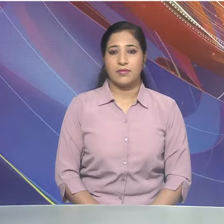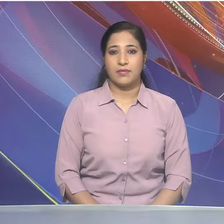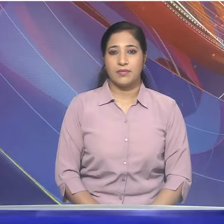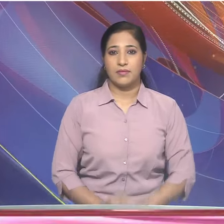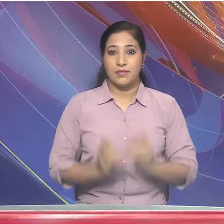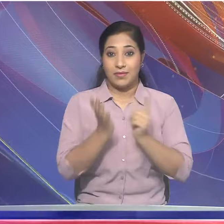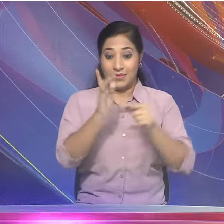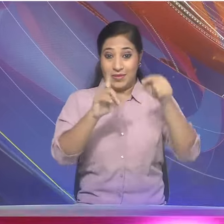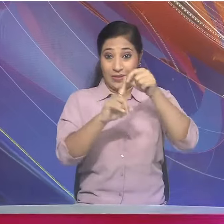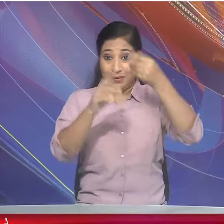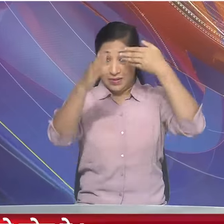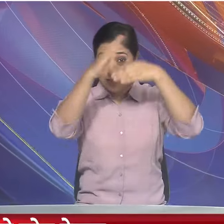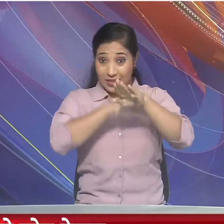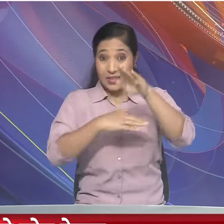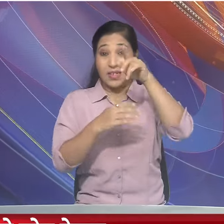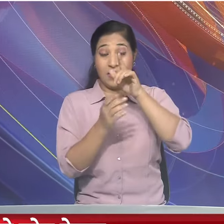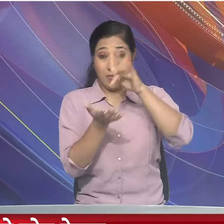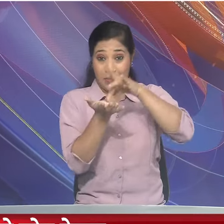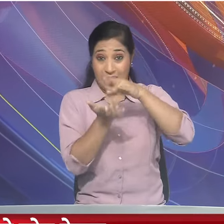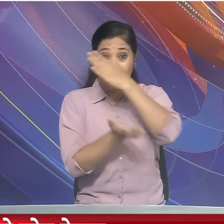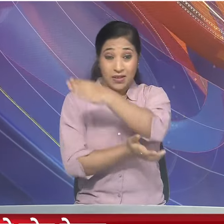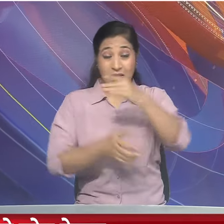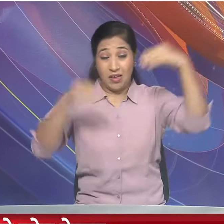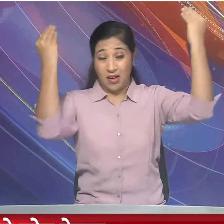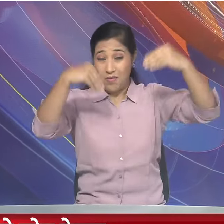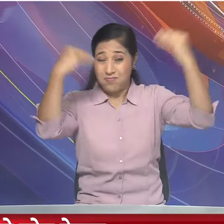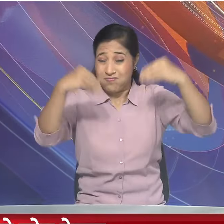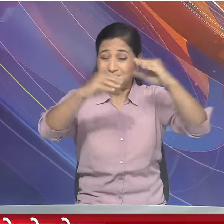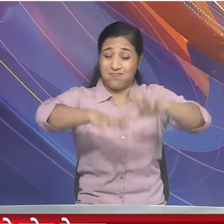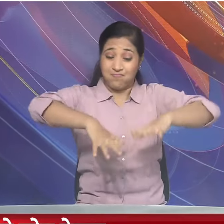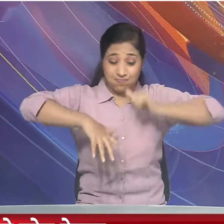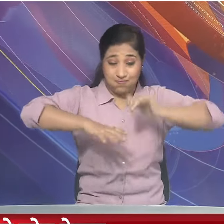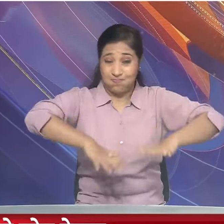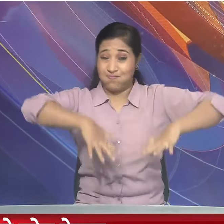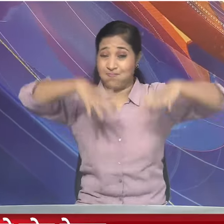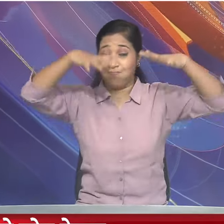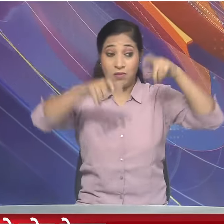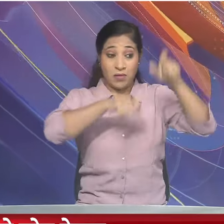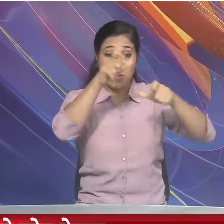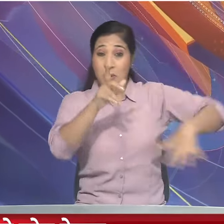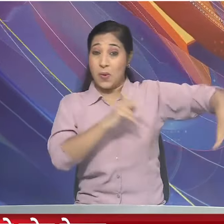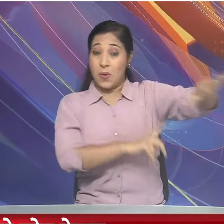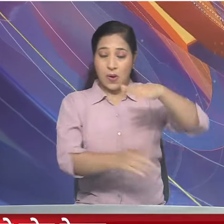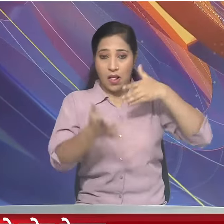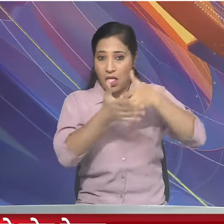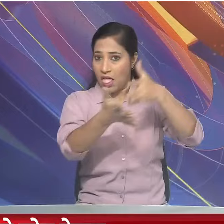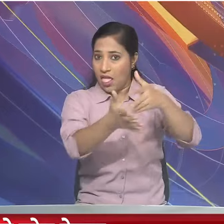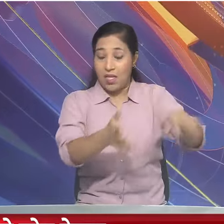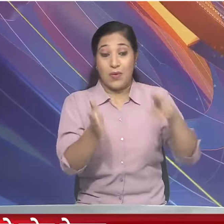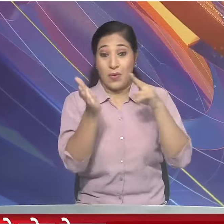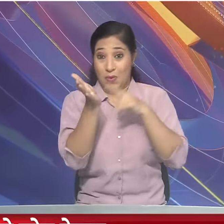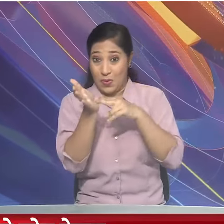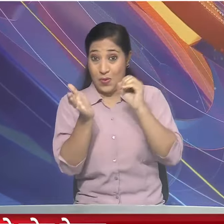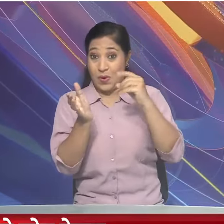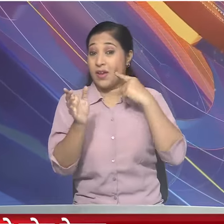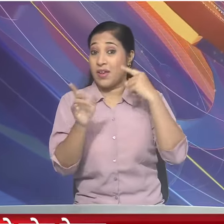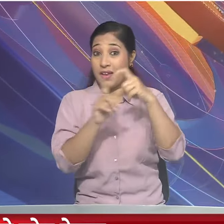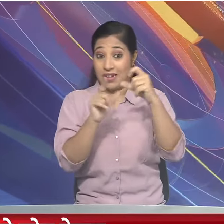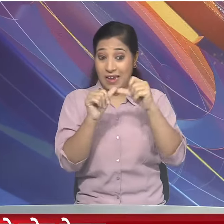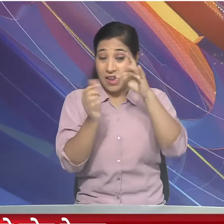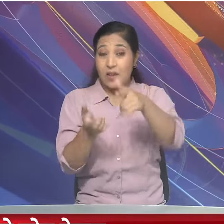उत्तर प्रदेश में भारी बारिश से लोग बेहाल नौईडा समेत कई जिलों में स्कूल बंद